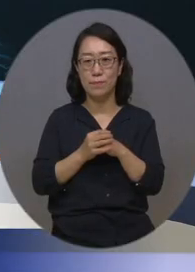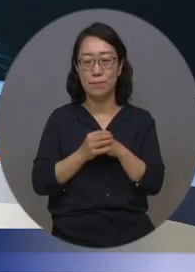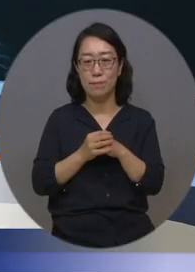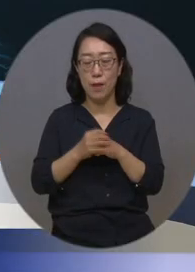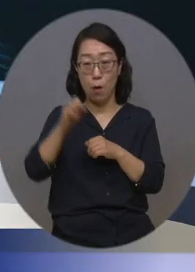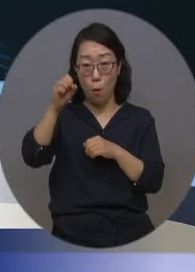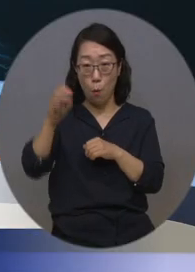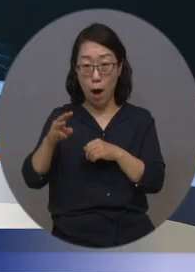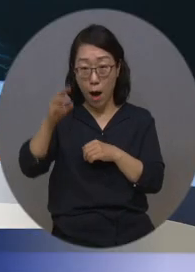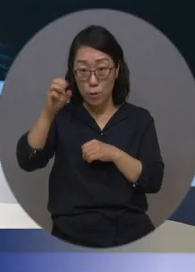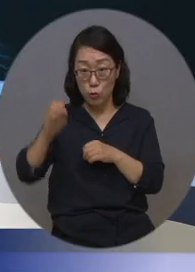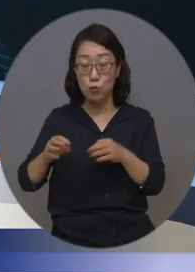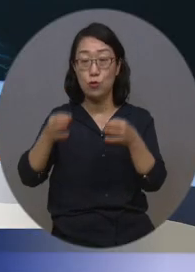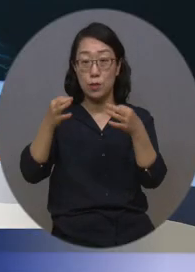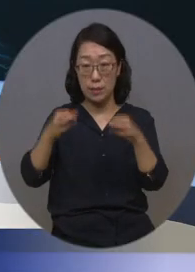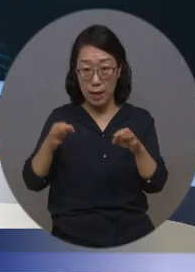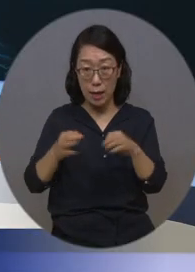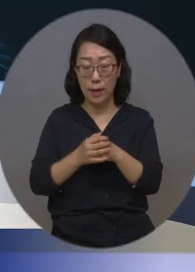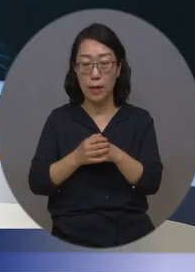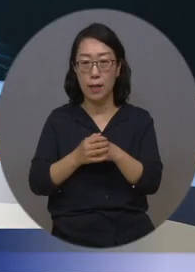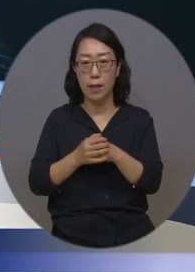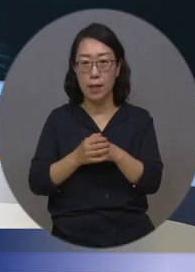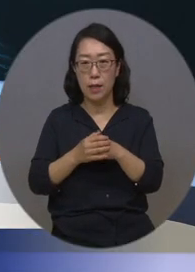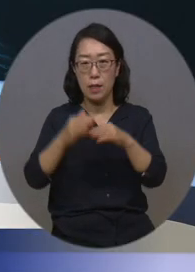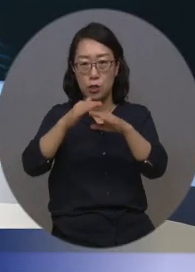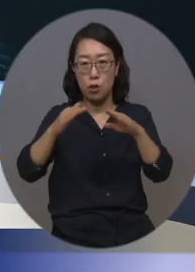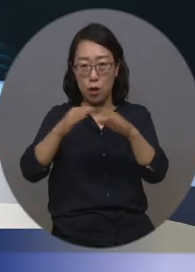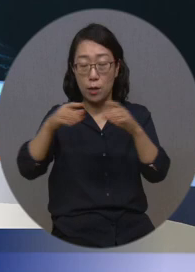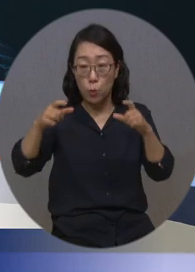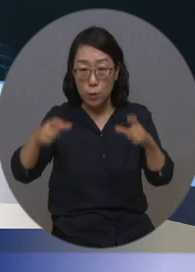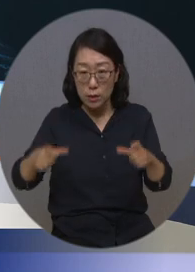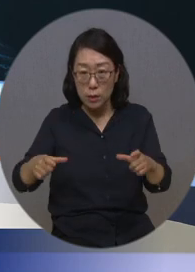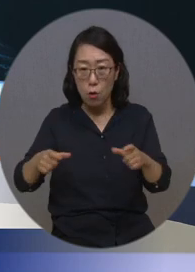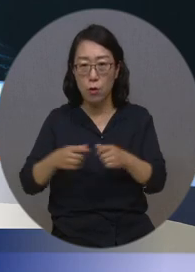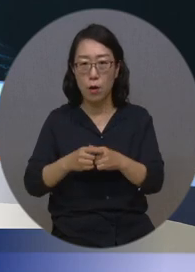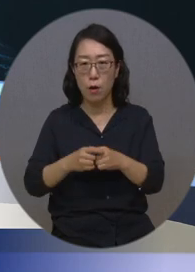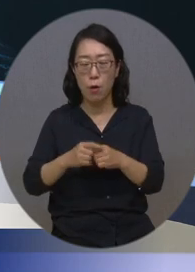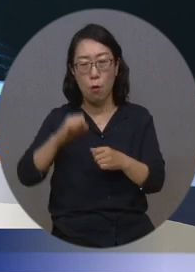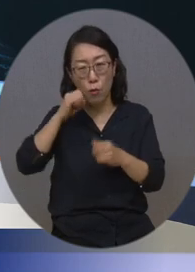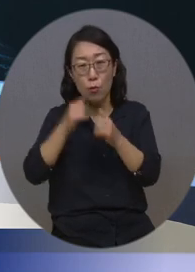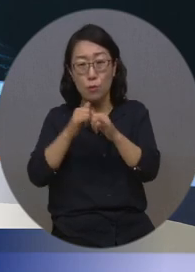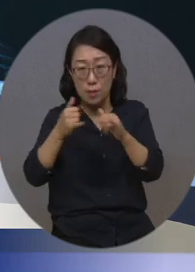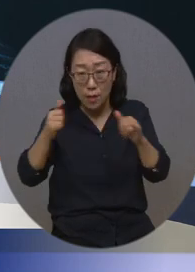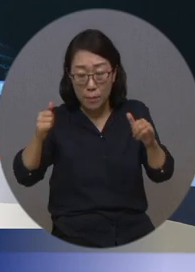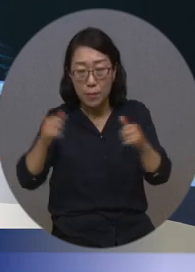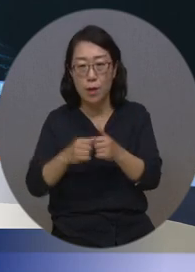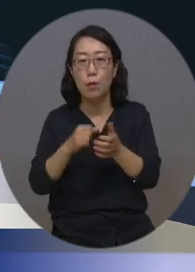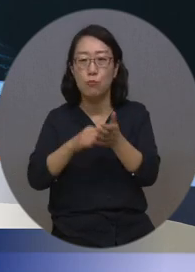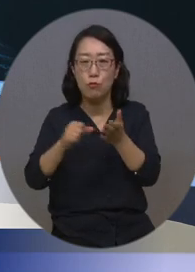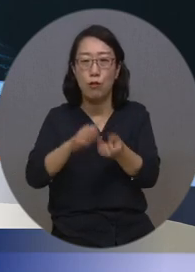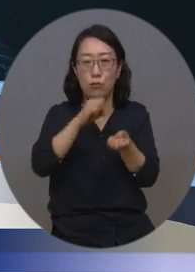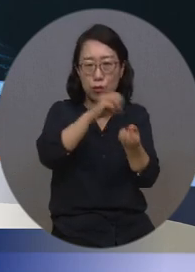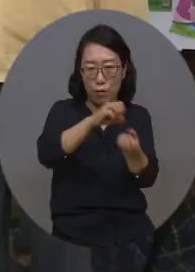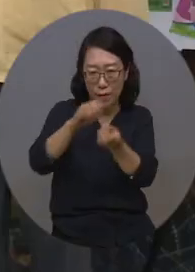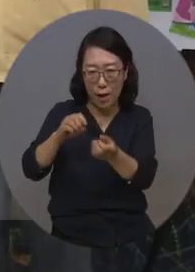광주은행이 전남 지역 수혜민들에게 긴급 구호품을 지원하며 따뜻한 손길을 전했습니다.